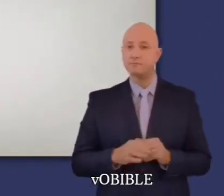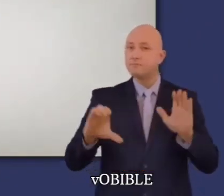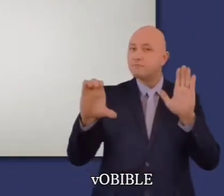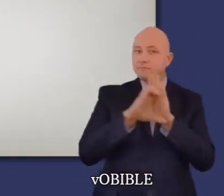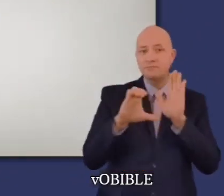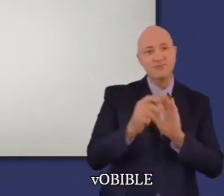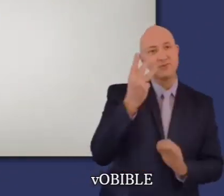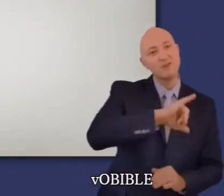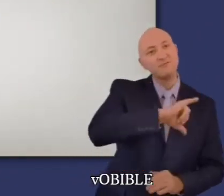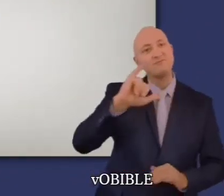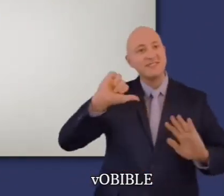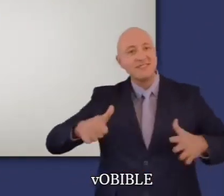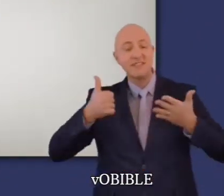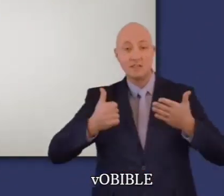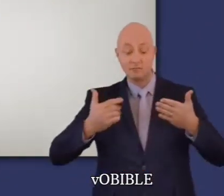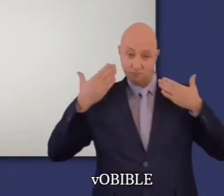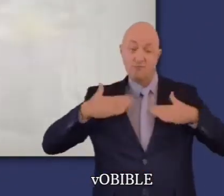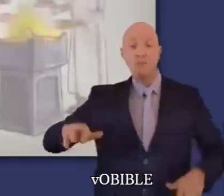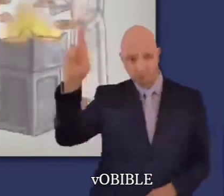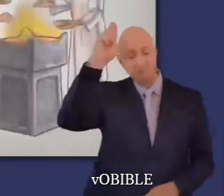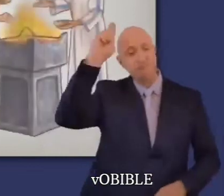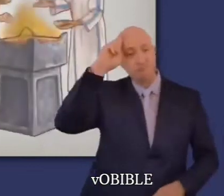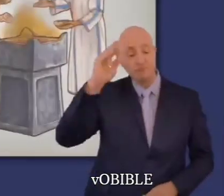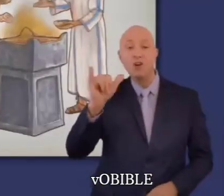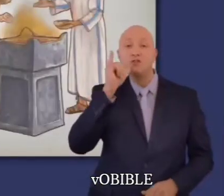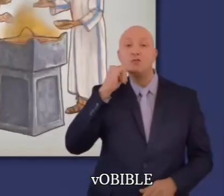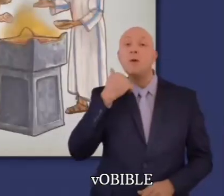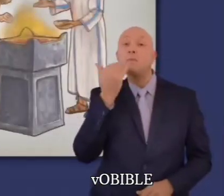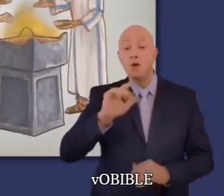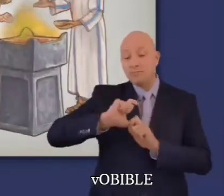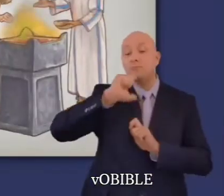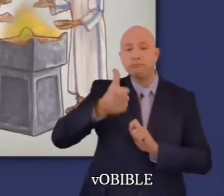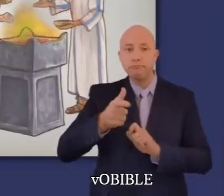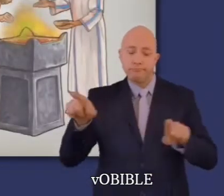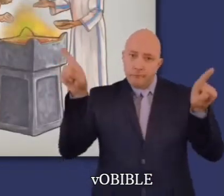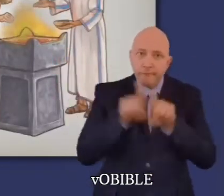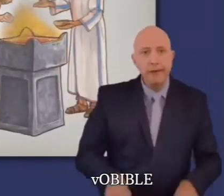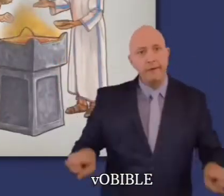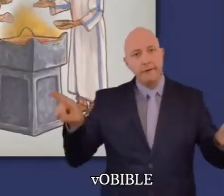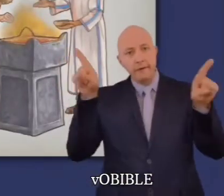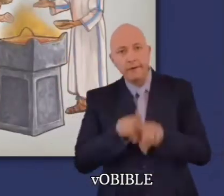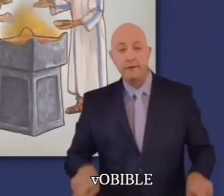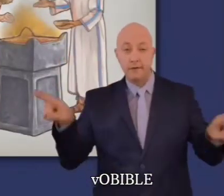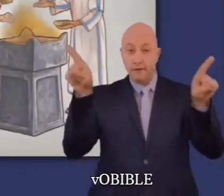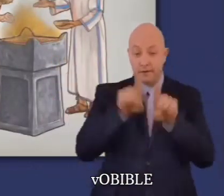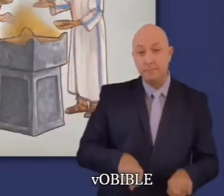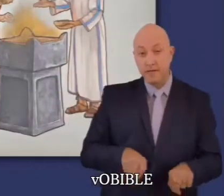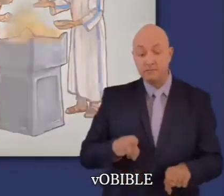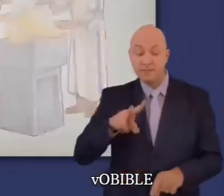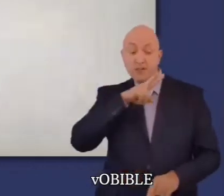Dans les chapitres 3 à 16, on voit que les paroles de l'ange se réalisent après la mort de Josué et de ceux de sa génération.